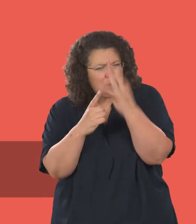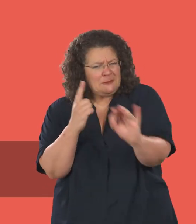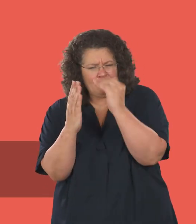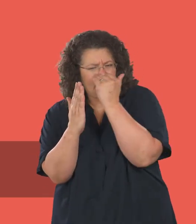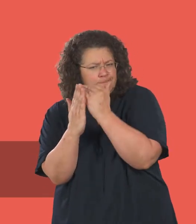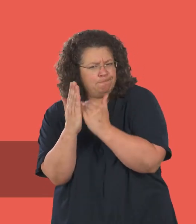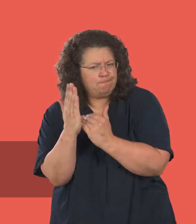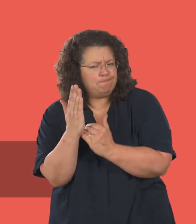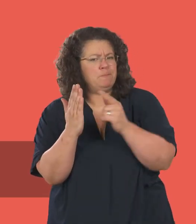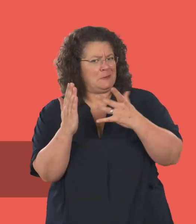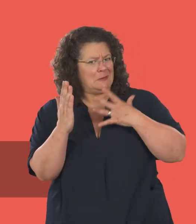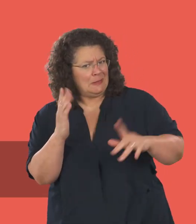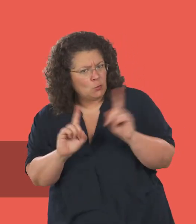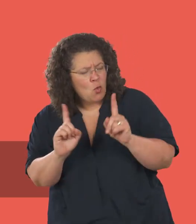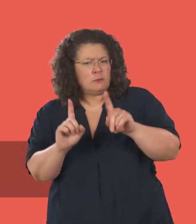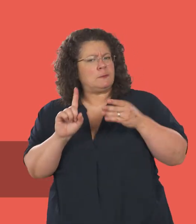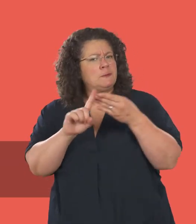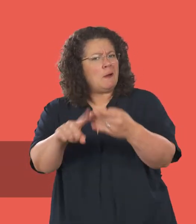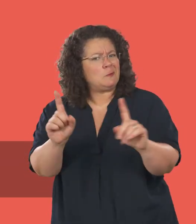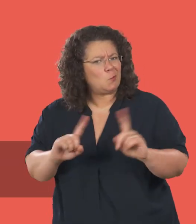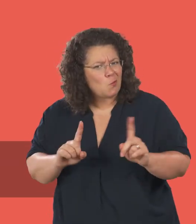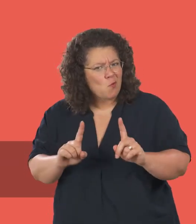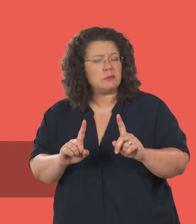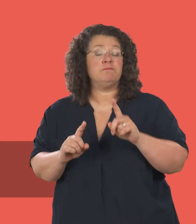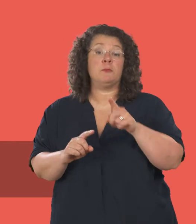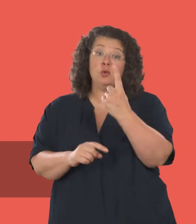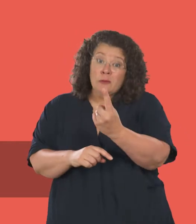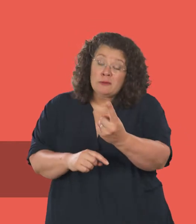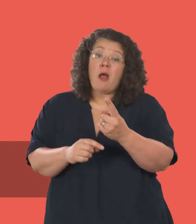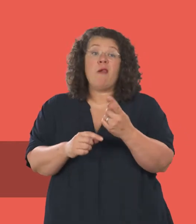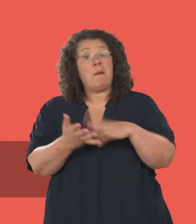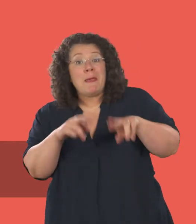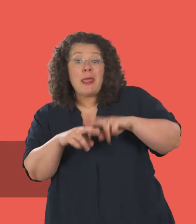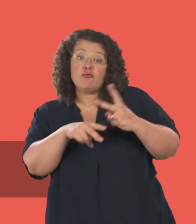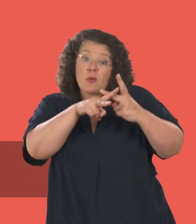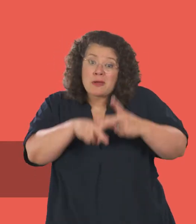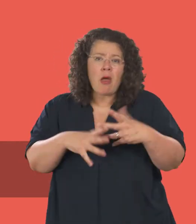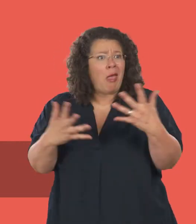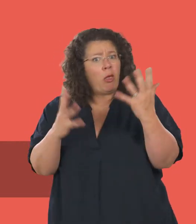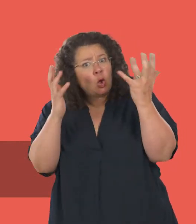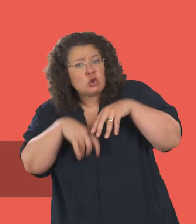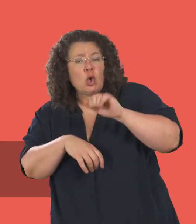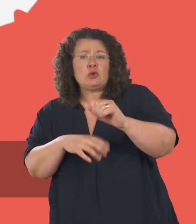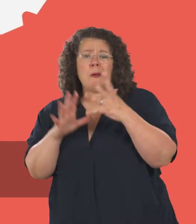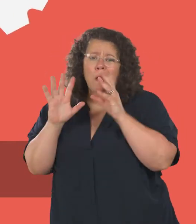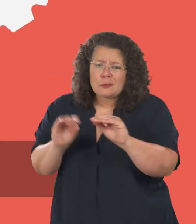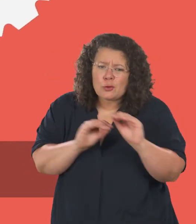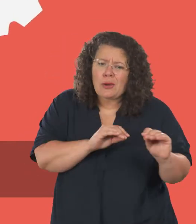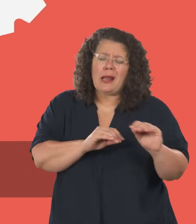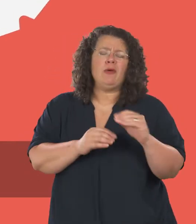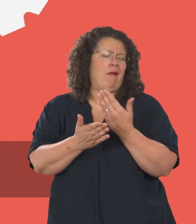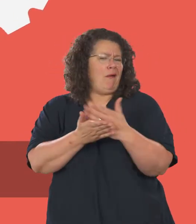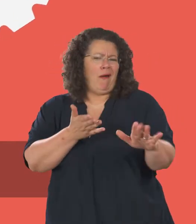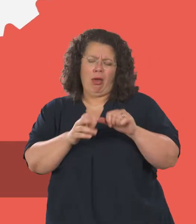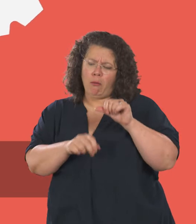fanol y cymorth sydd ei angen arnoch chi a'ch targedau. Os oes gennych chi'n eich rhieni neu ofalwyr unrhyw bryderon am eich addysg, bydd